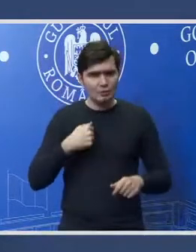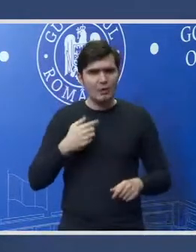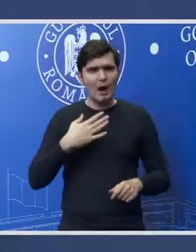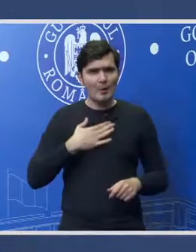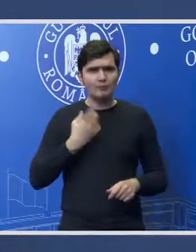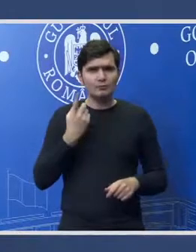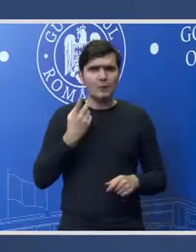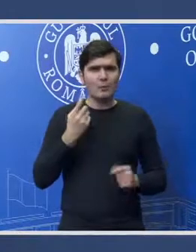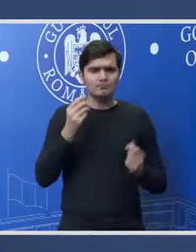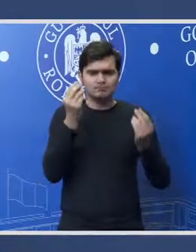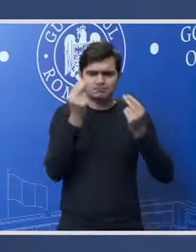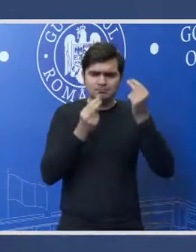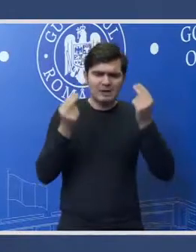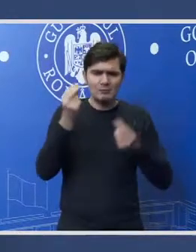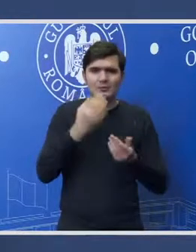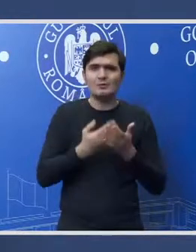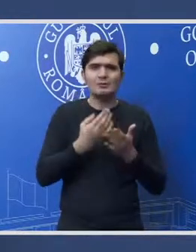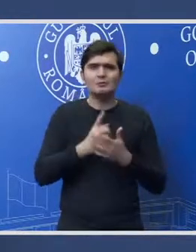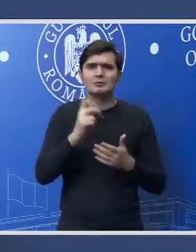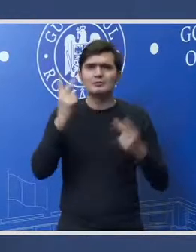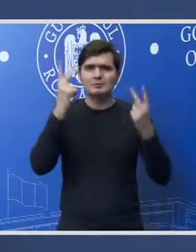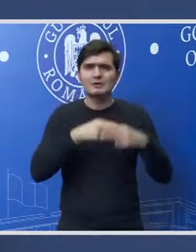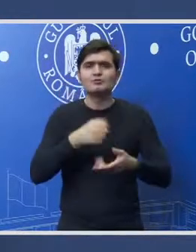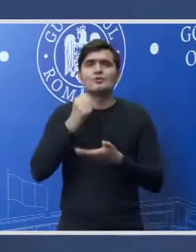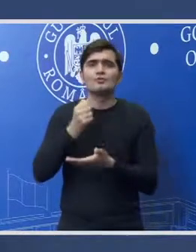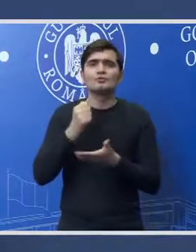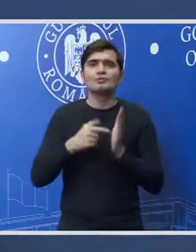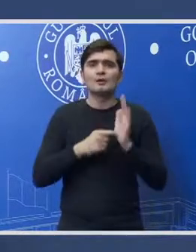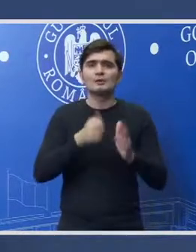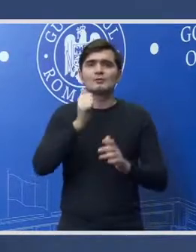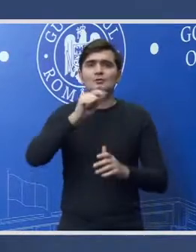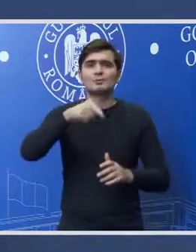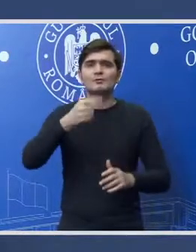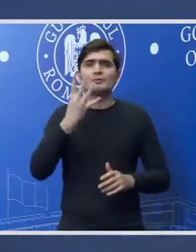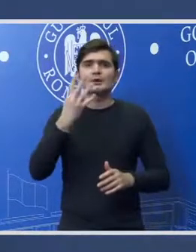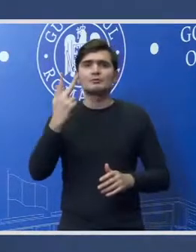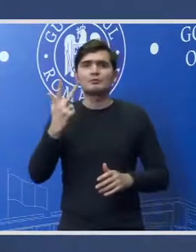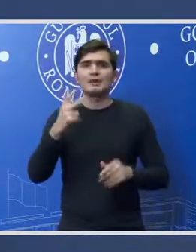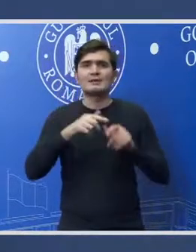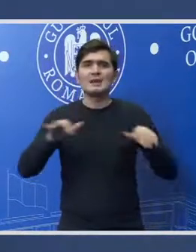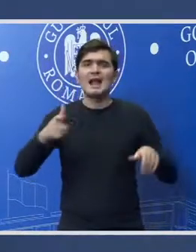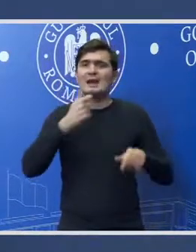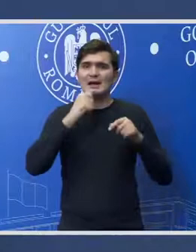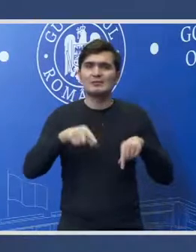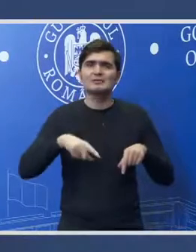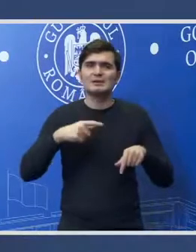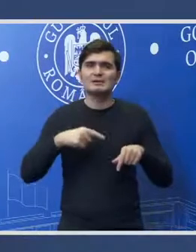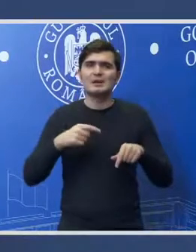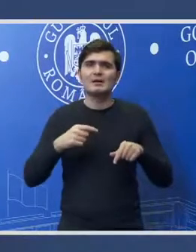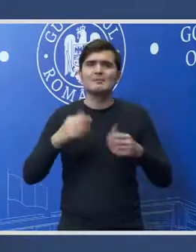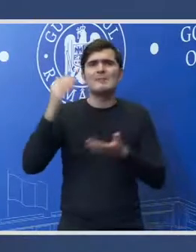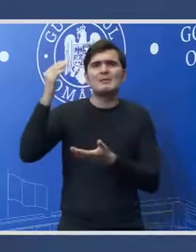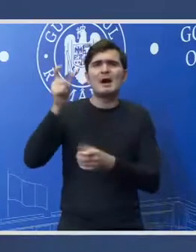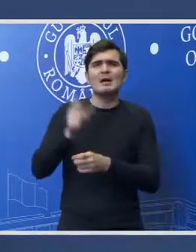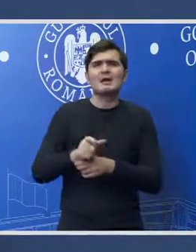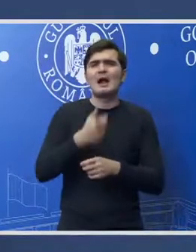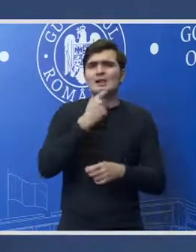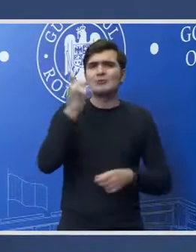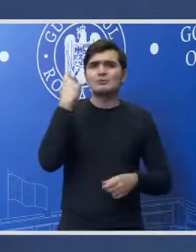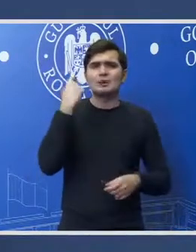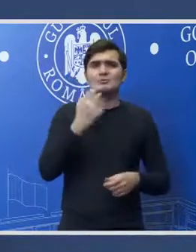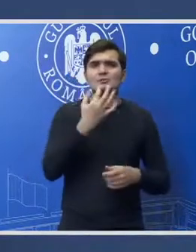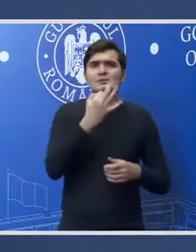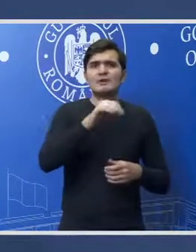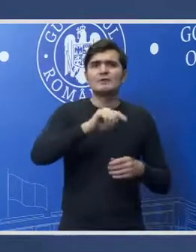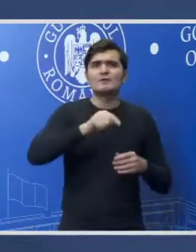nedumerire cum nimeni nu înțelege că un buget care arată 11,43 miliarde de anul acesta e mai mare decât 10,5 ani trecut și mai mare